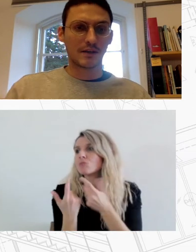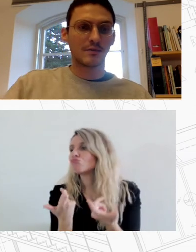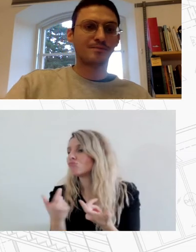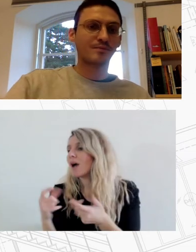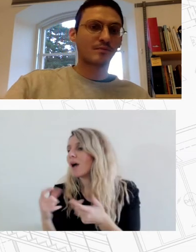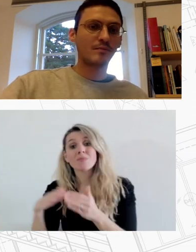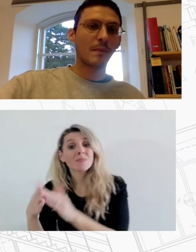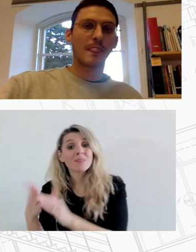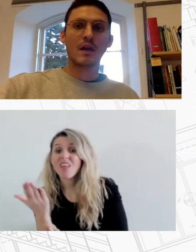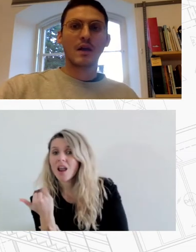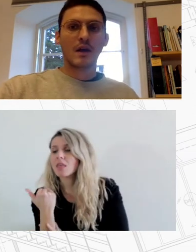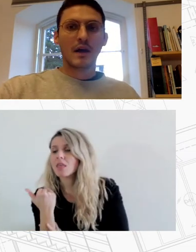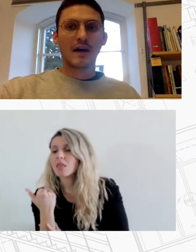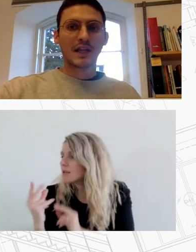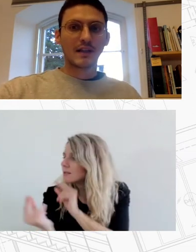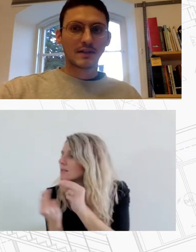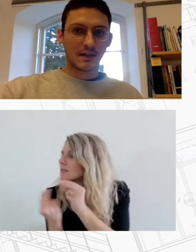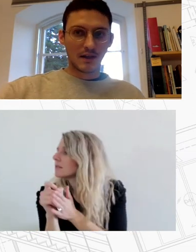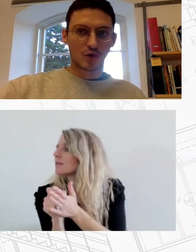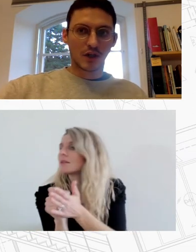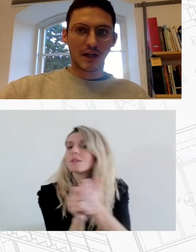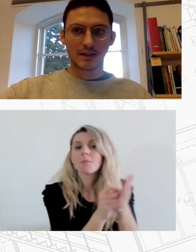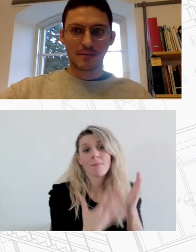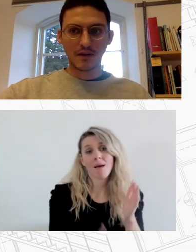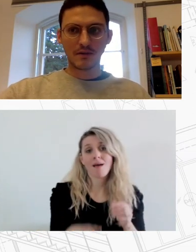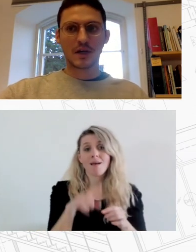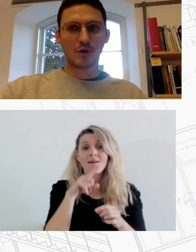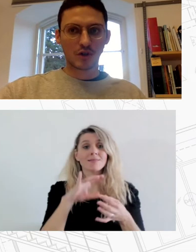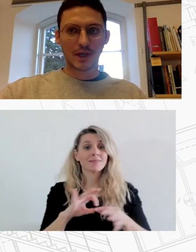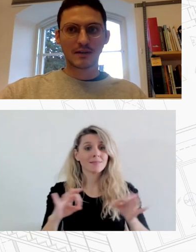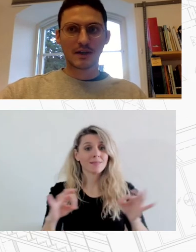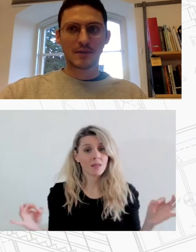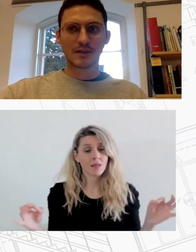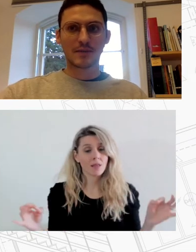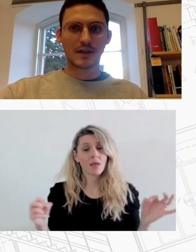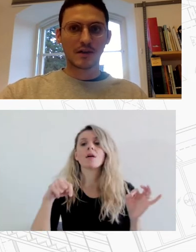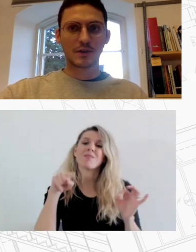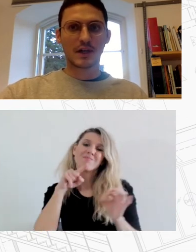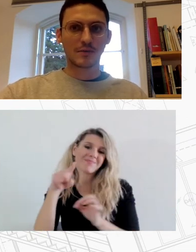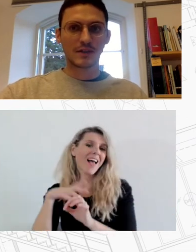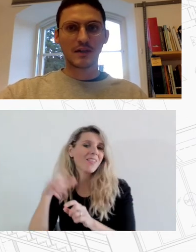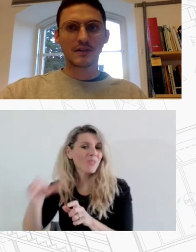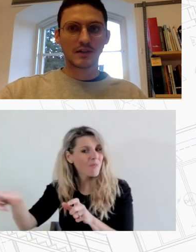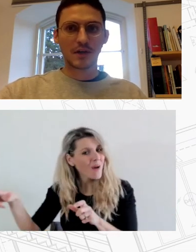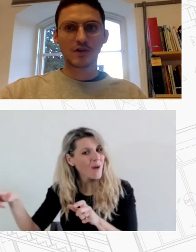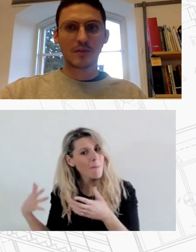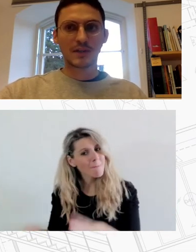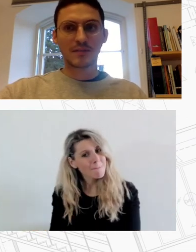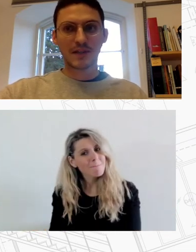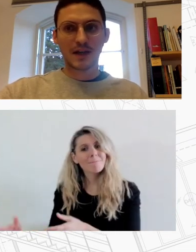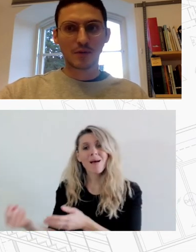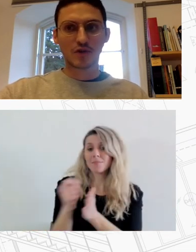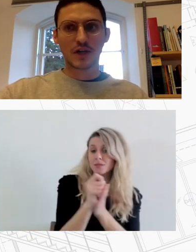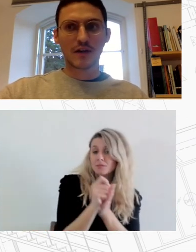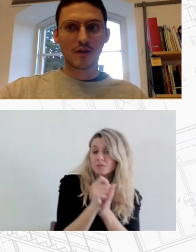στέγης Αυτά τα στοιχεία που συλλέξαμε από όσα μοιράστηκαν μαζί μας άνθρωποι σε έλλειψη στέγης τα συμπληρώσαμε με